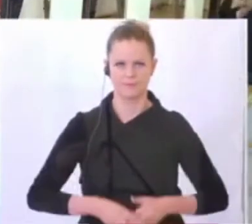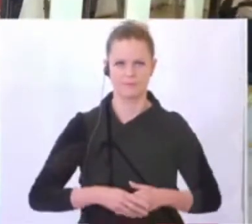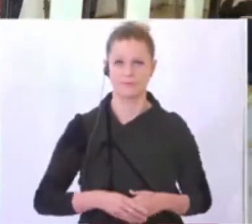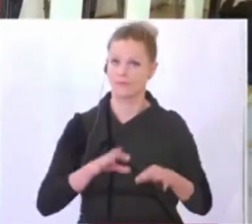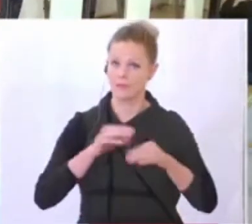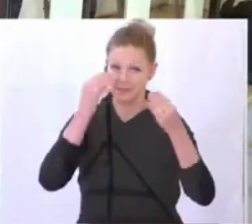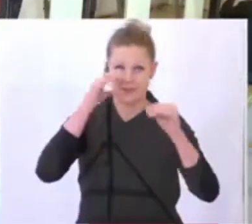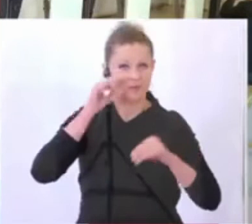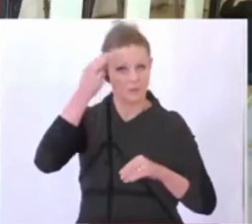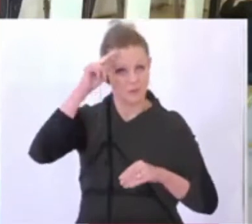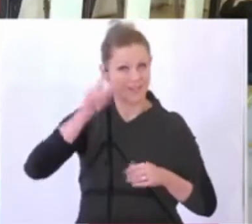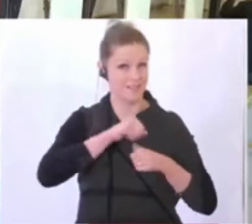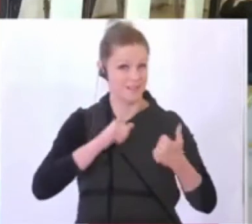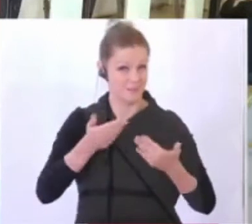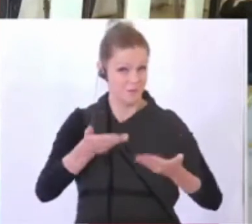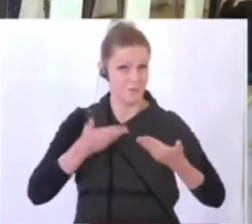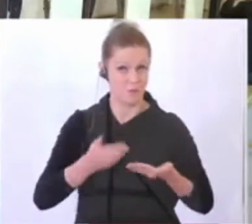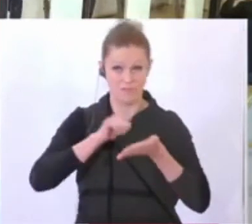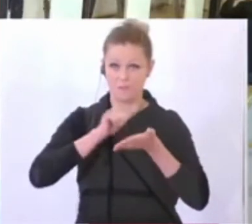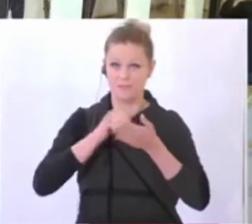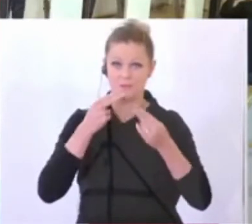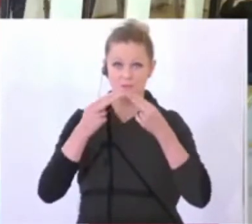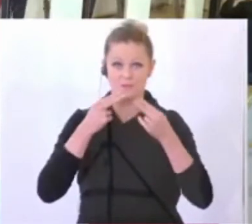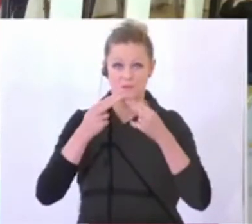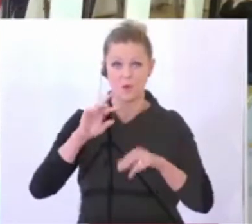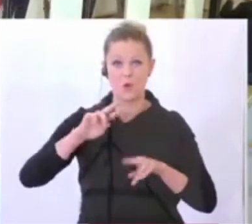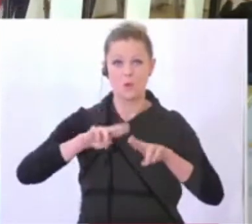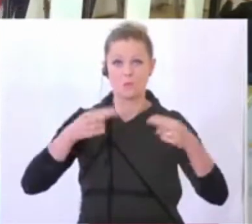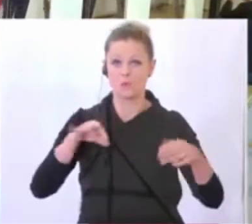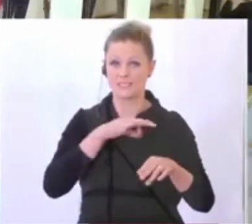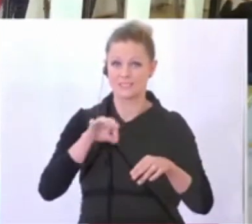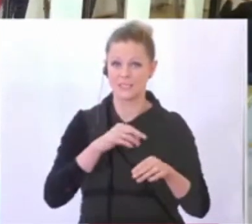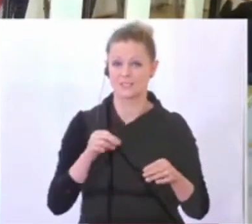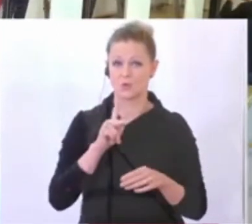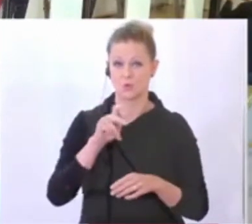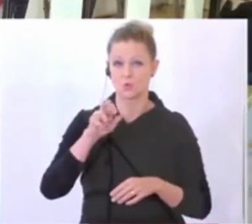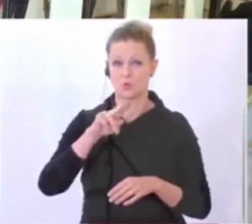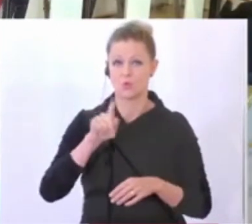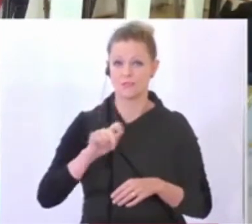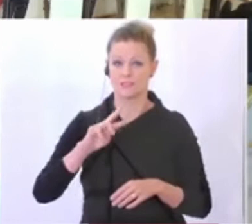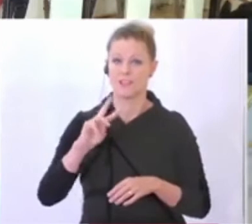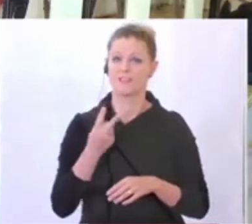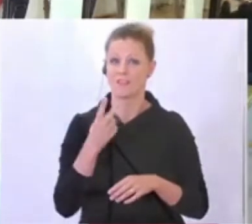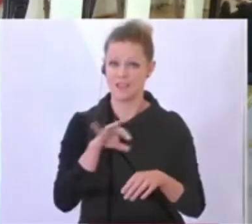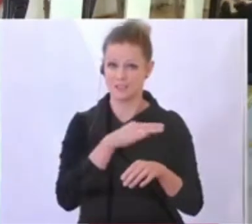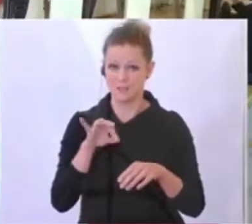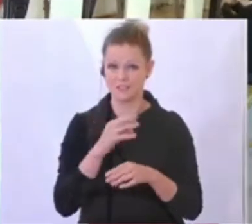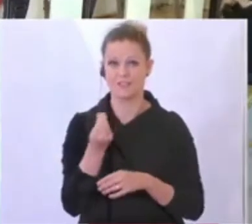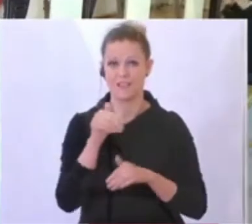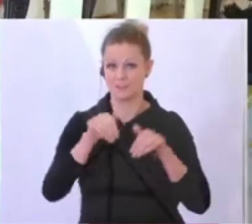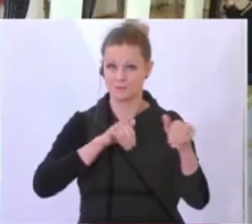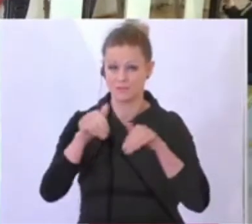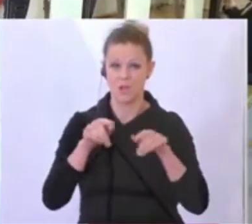Sehr geehrte Damen und Herren, herzlich willkommen zur Pressekonferenz mit Bundeskanzler Kurz, Vizekanzler Kogler, Finanzminister Blümel, dem